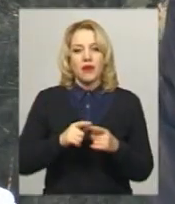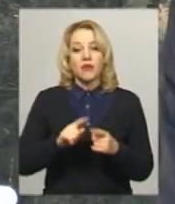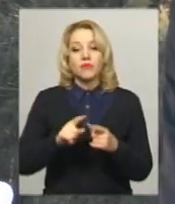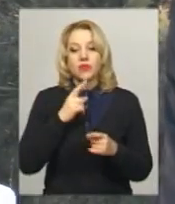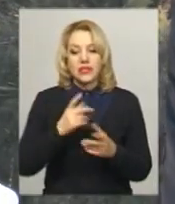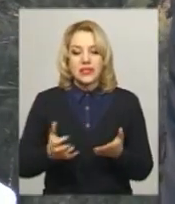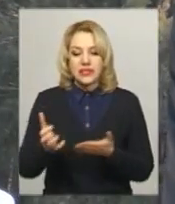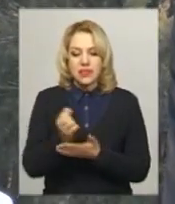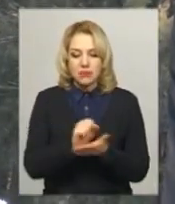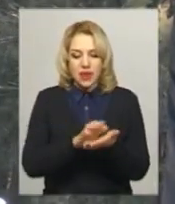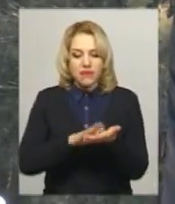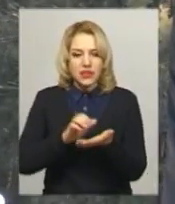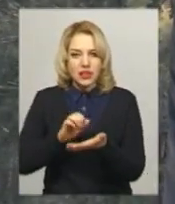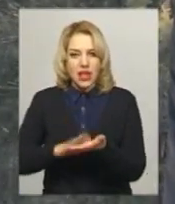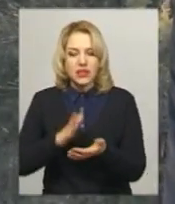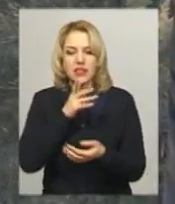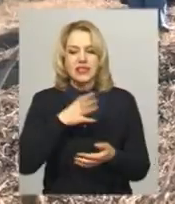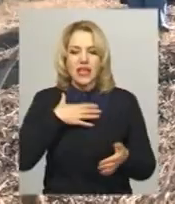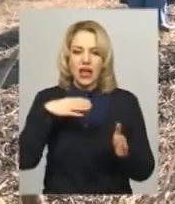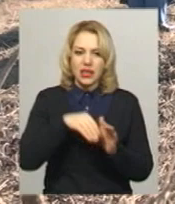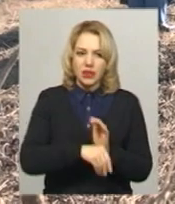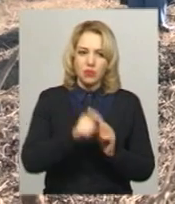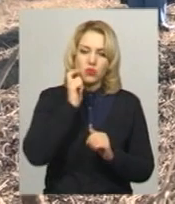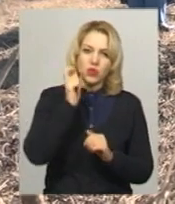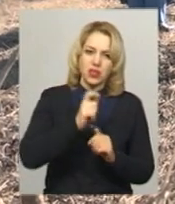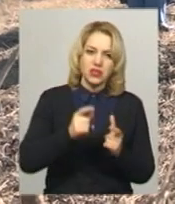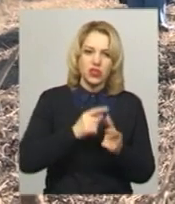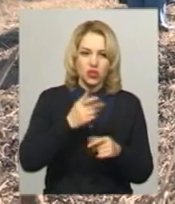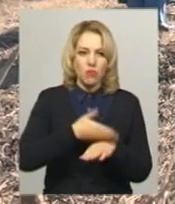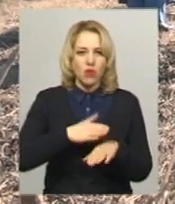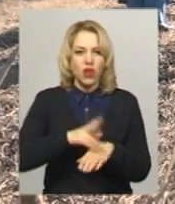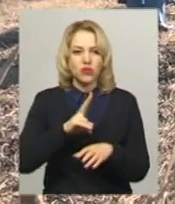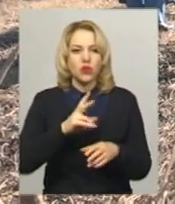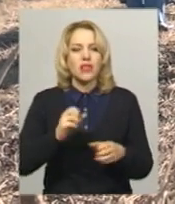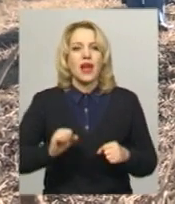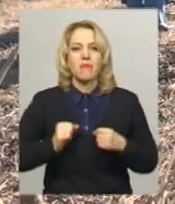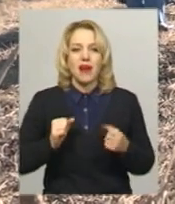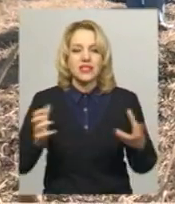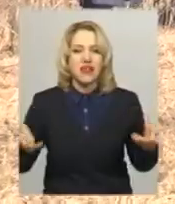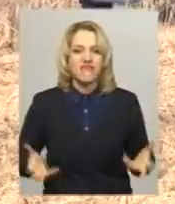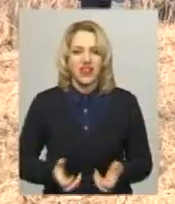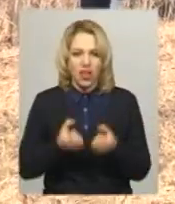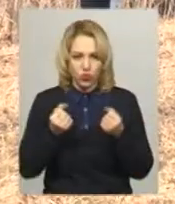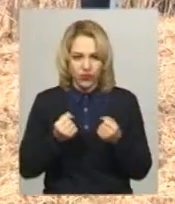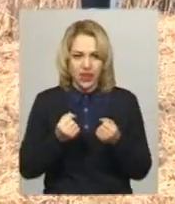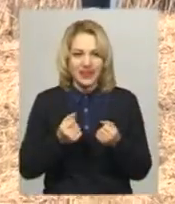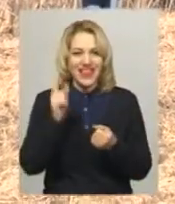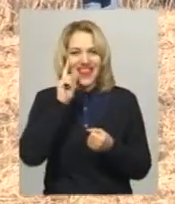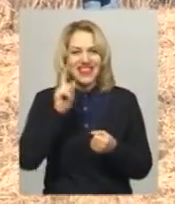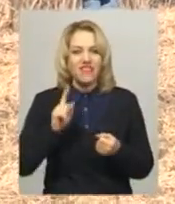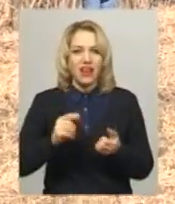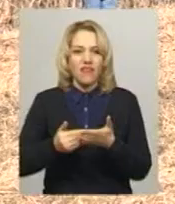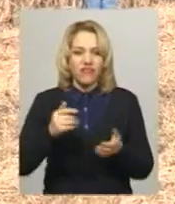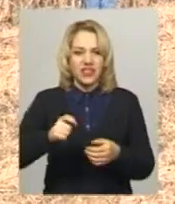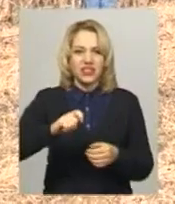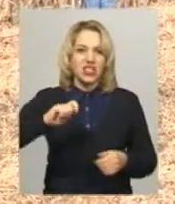загиблих під час погрому та українців чи поляків, які намагалися врятувати євреї від шабель Гайдамак. Такі приклади не поодинокі, каже отець Петро.